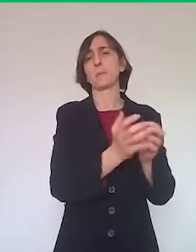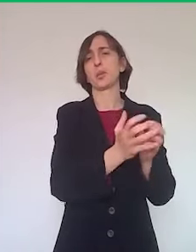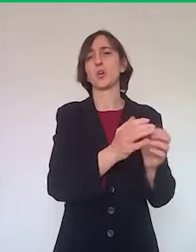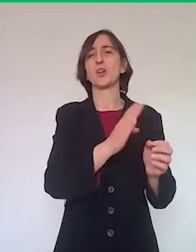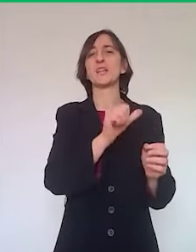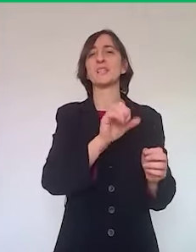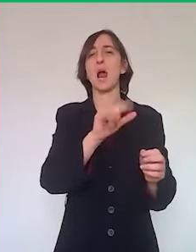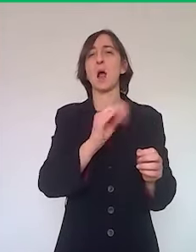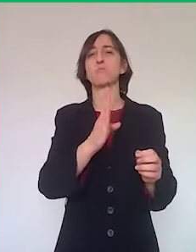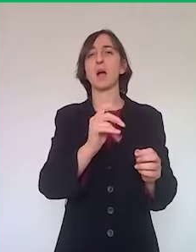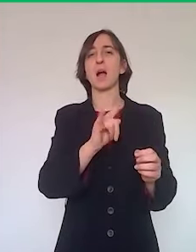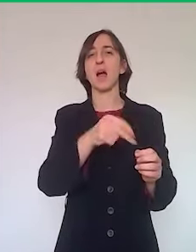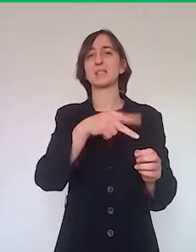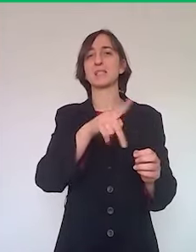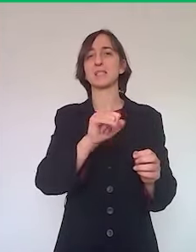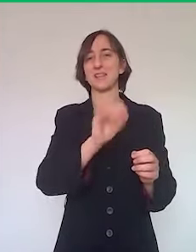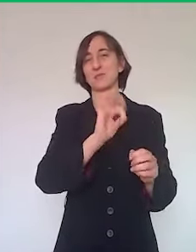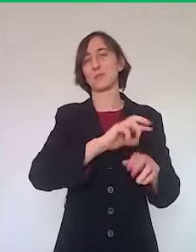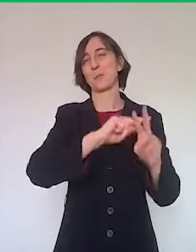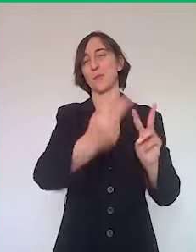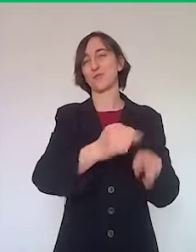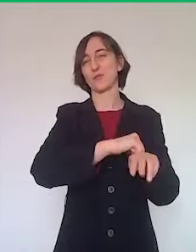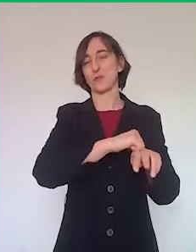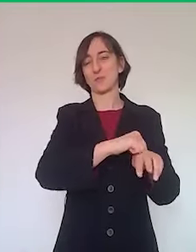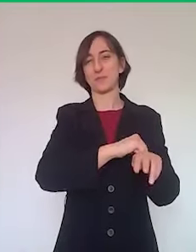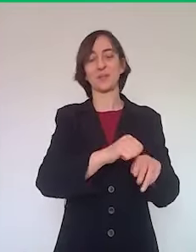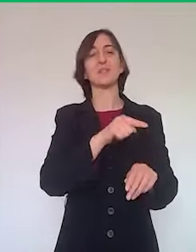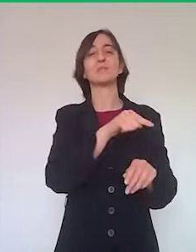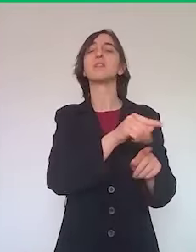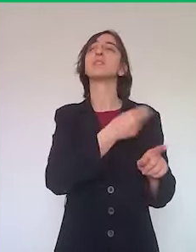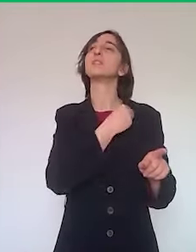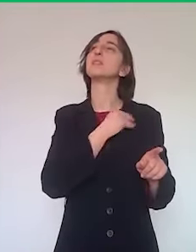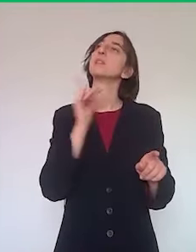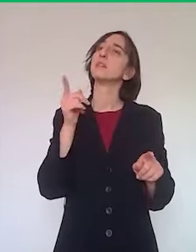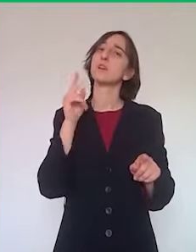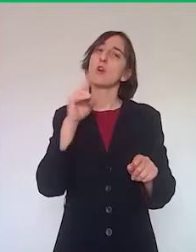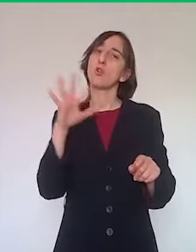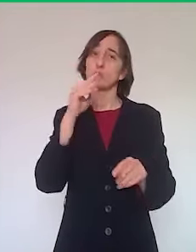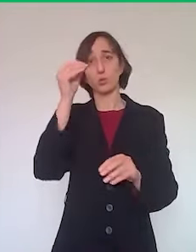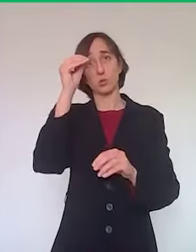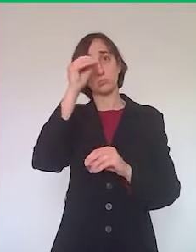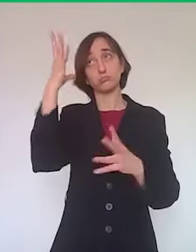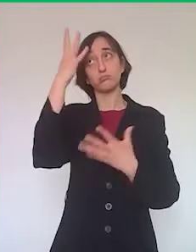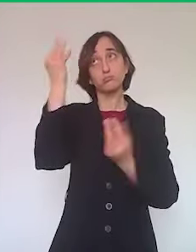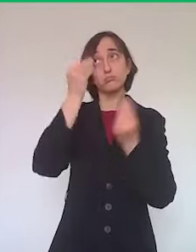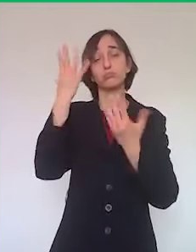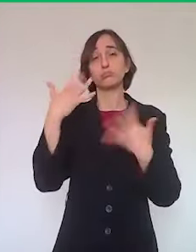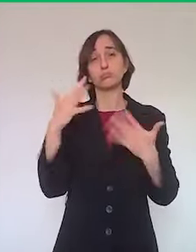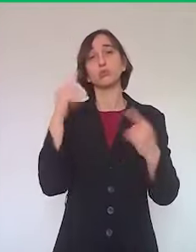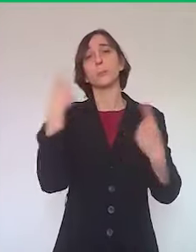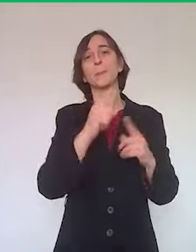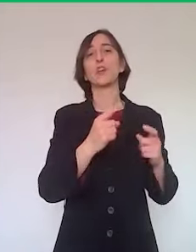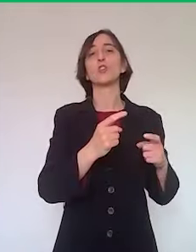dove ci chiede se la regione ha immaginato qualche cosa per sostenere le società sportive, in particolare quelle più piccole, che